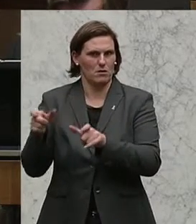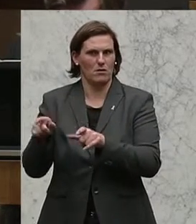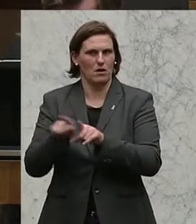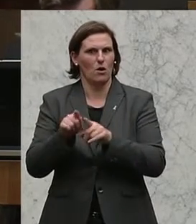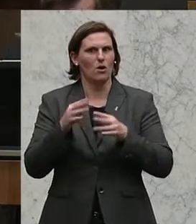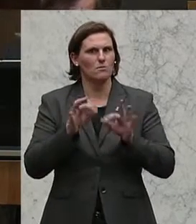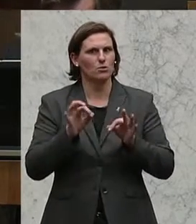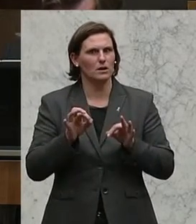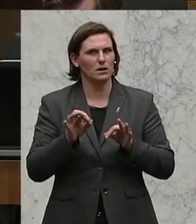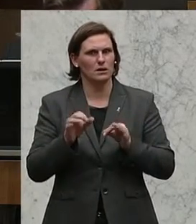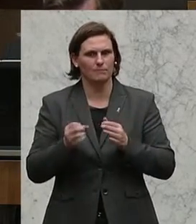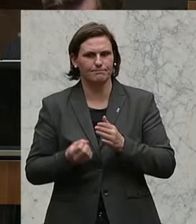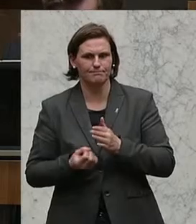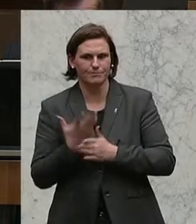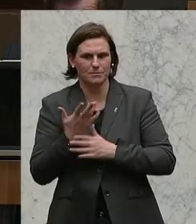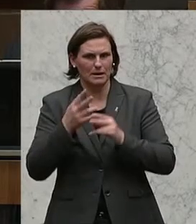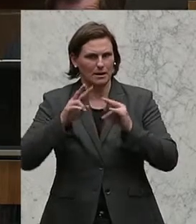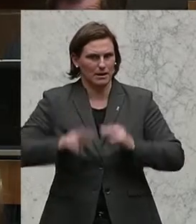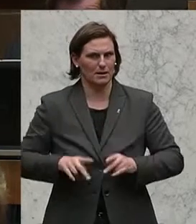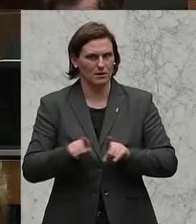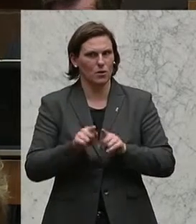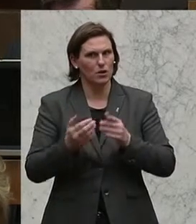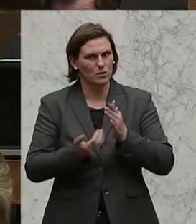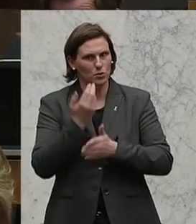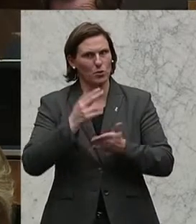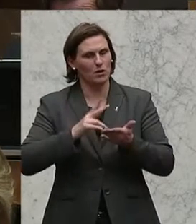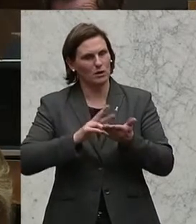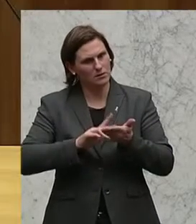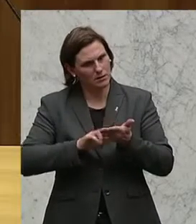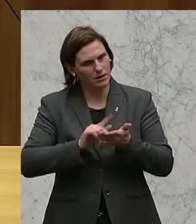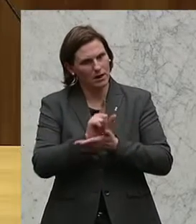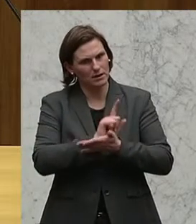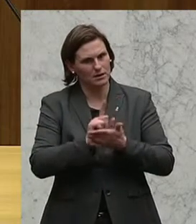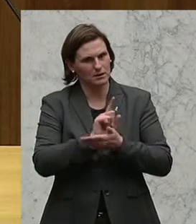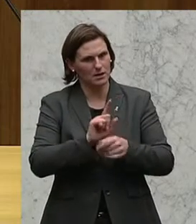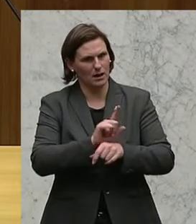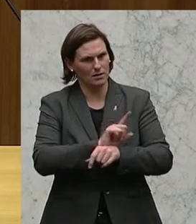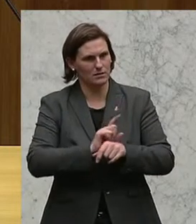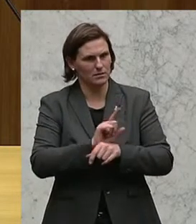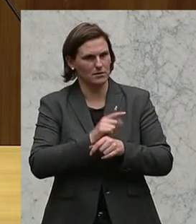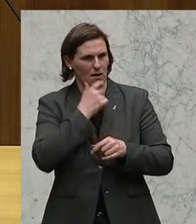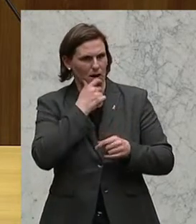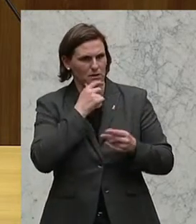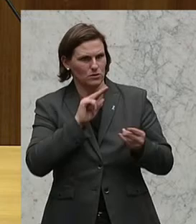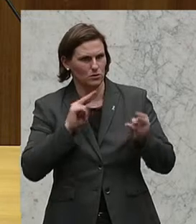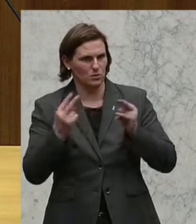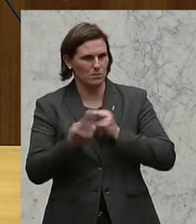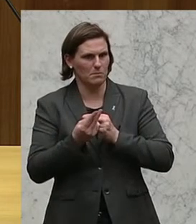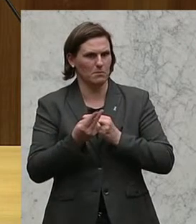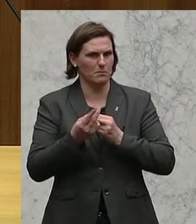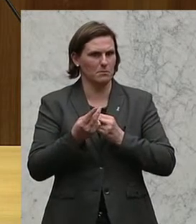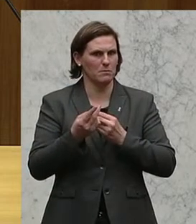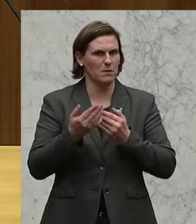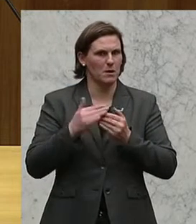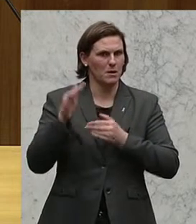des Urheberrechts, um diese auch in ein neues und das digitale Zeitalter auch zu bringen. Die Mehrwertsteuervorschriften